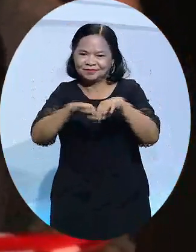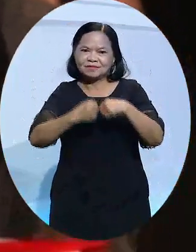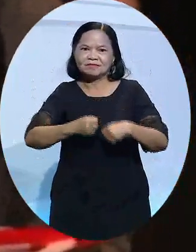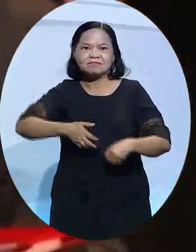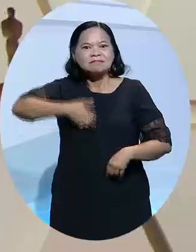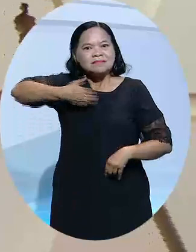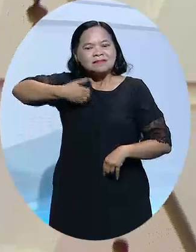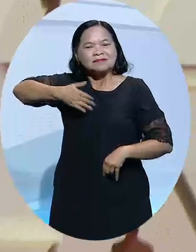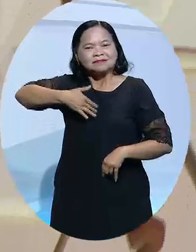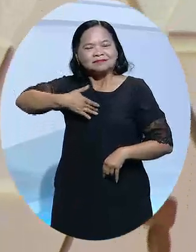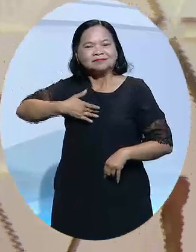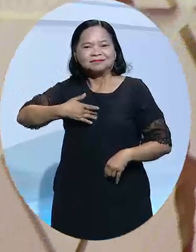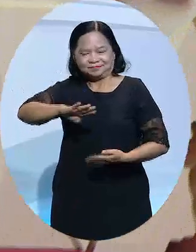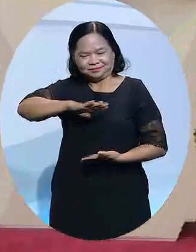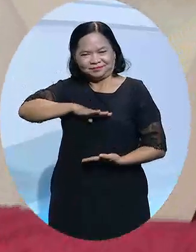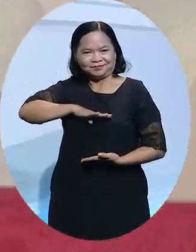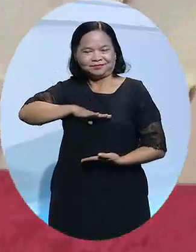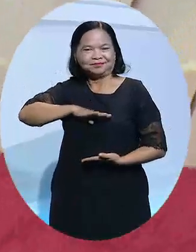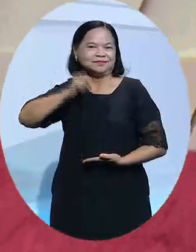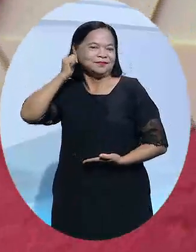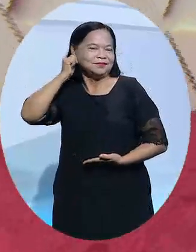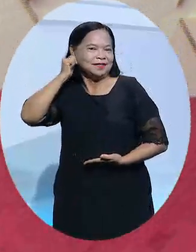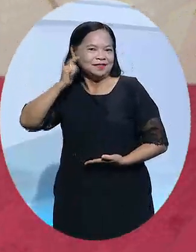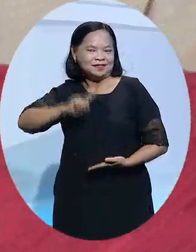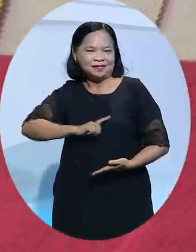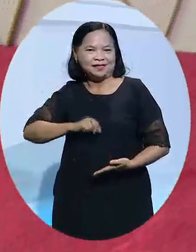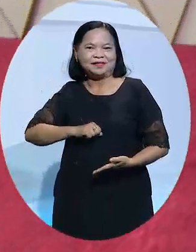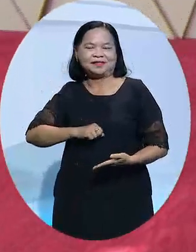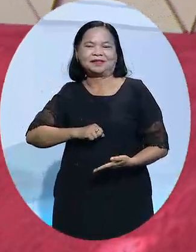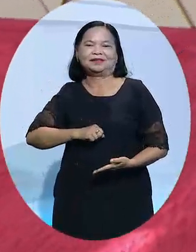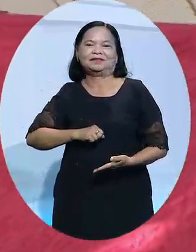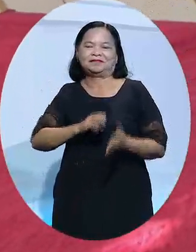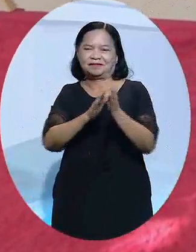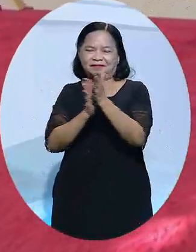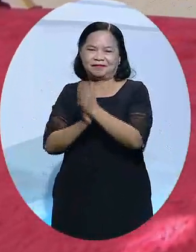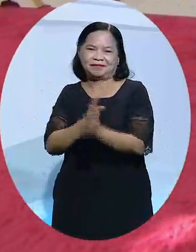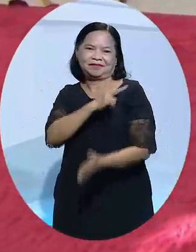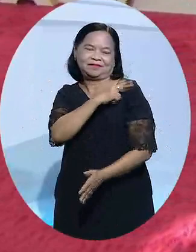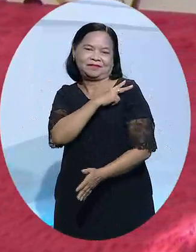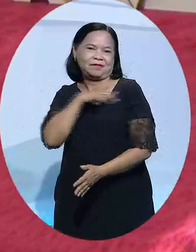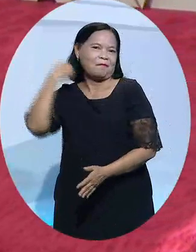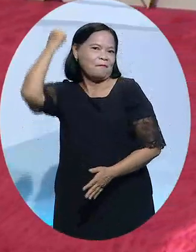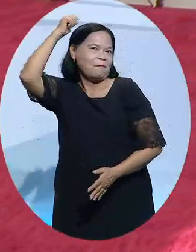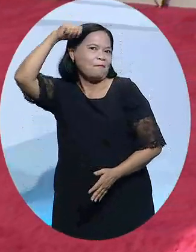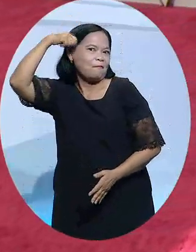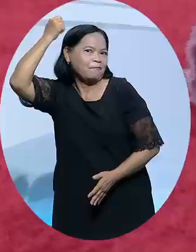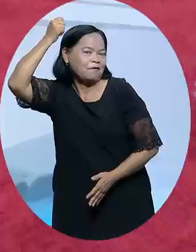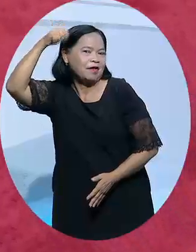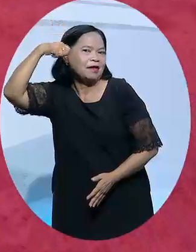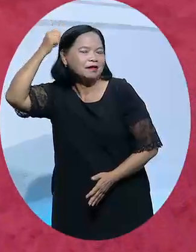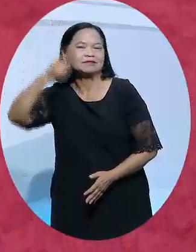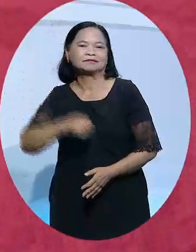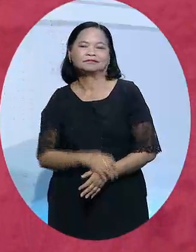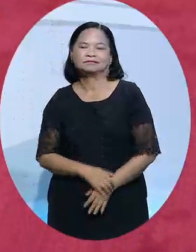nảy của mình. Giải nữ viên viên chính xuất sắc nhất thuộc về Jessica Chantan, giới gia diễn trong phim The Eyes of Tammy Faye.